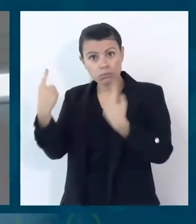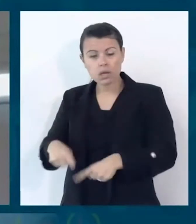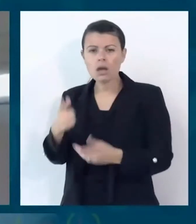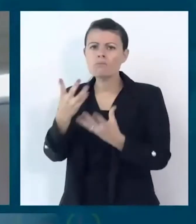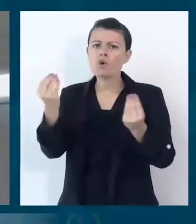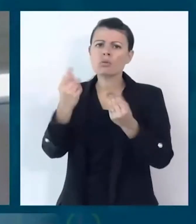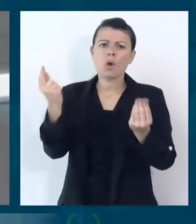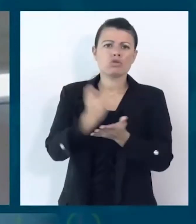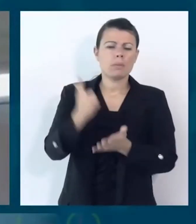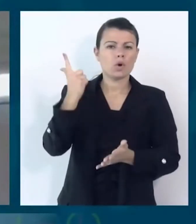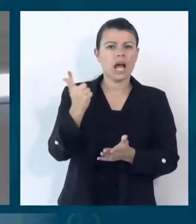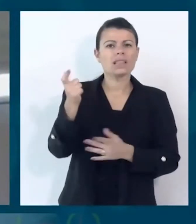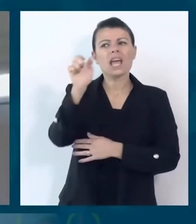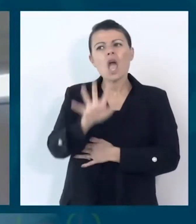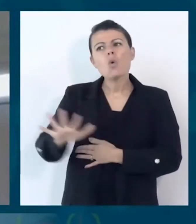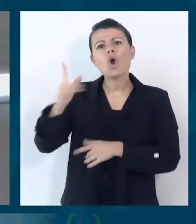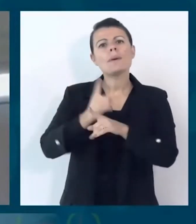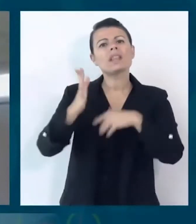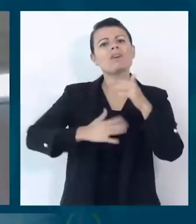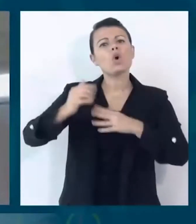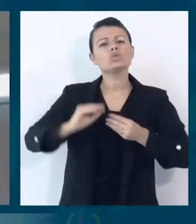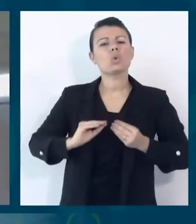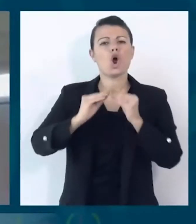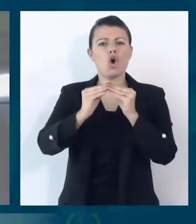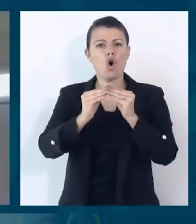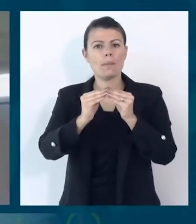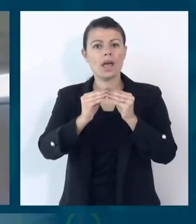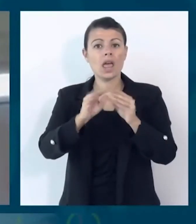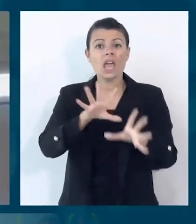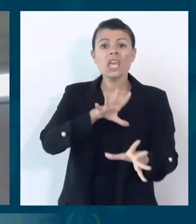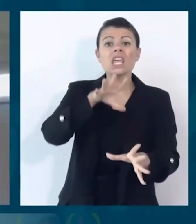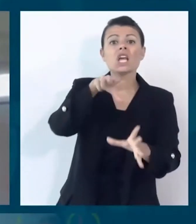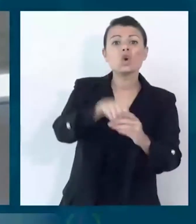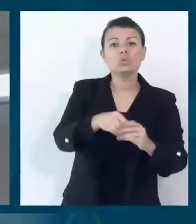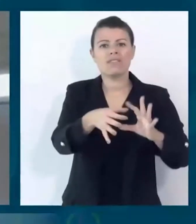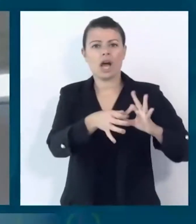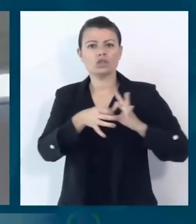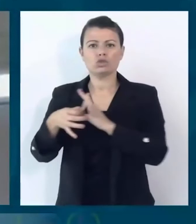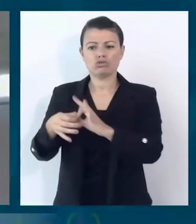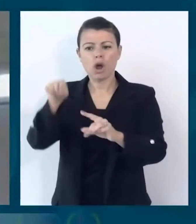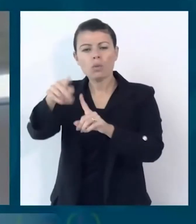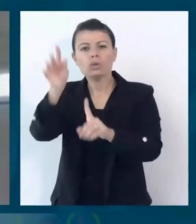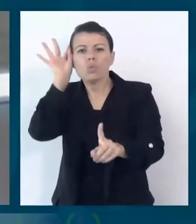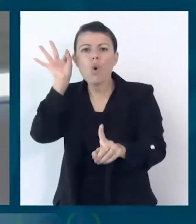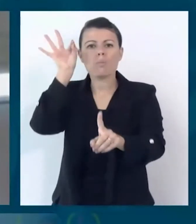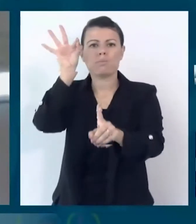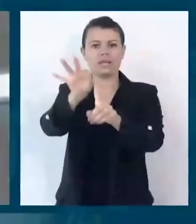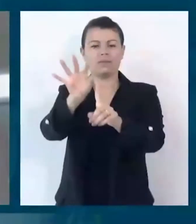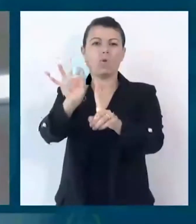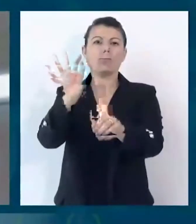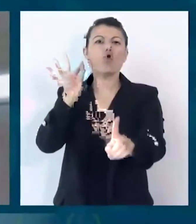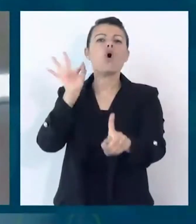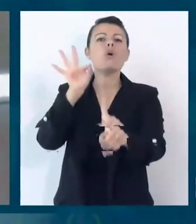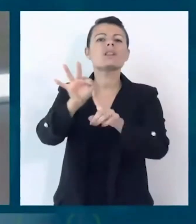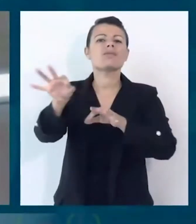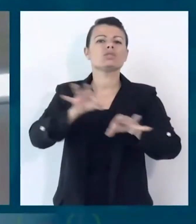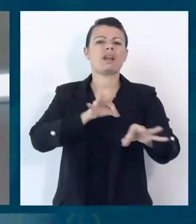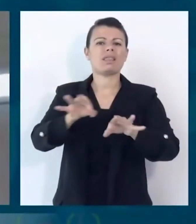'Europa più inclusiva e più sociale è una finalità dell'obiettivo strategico 4